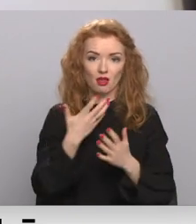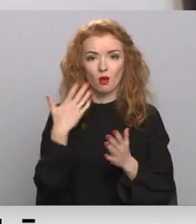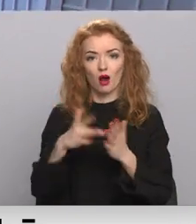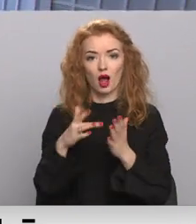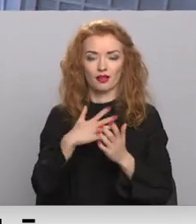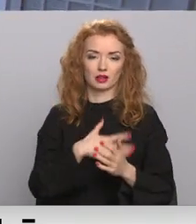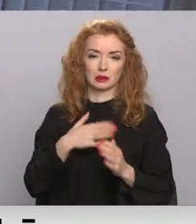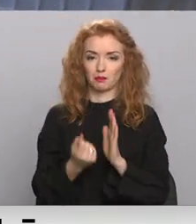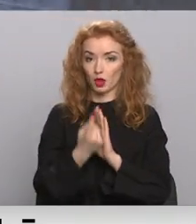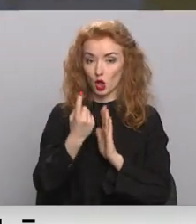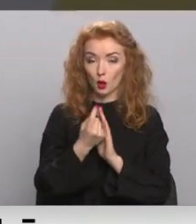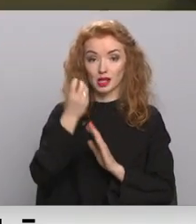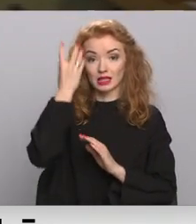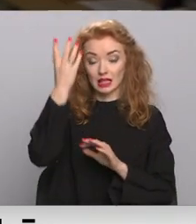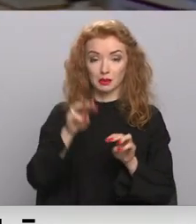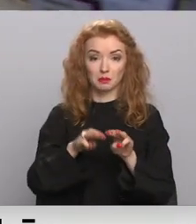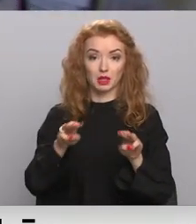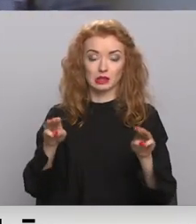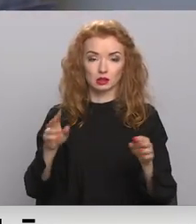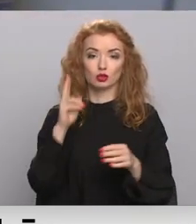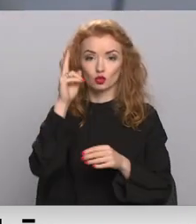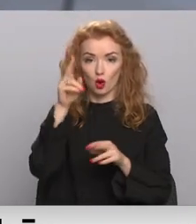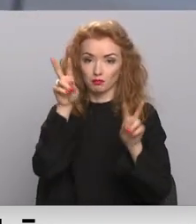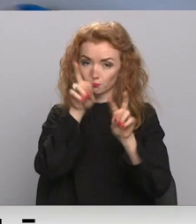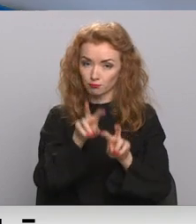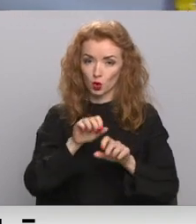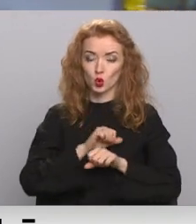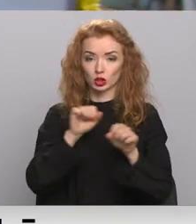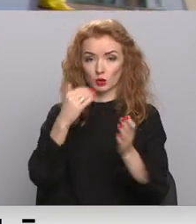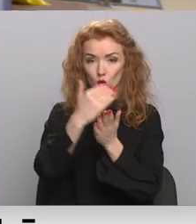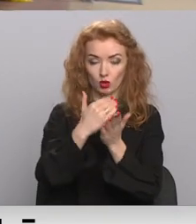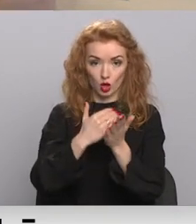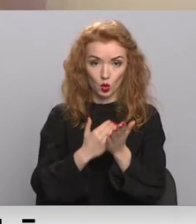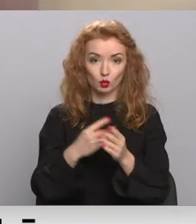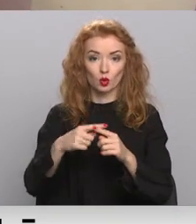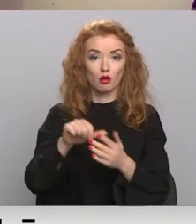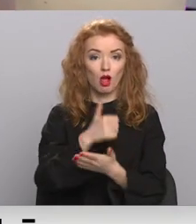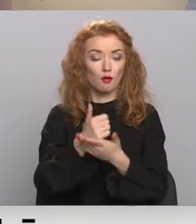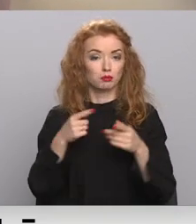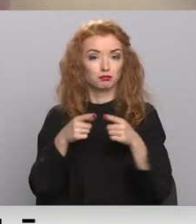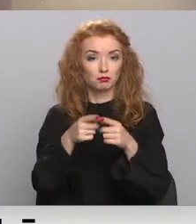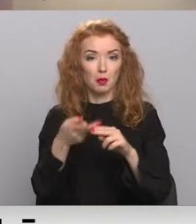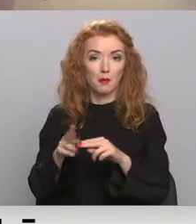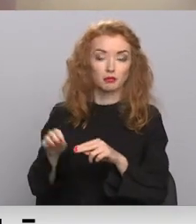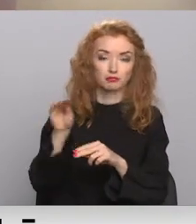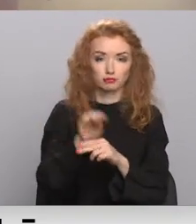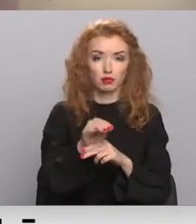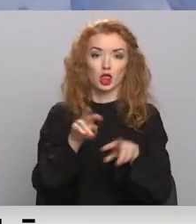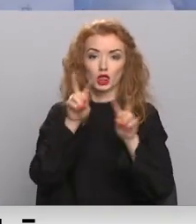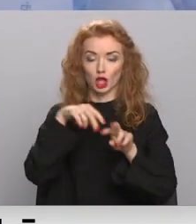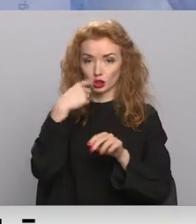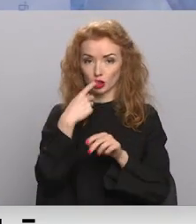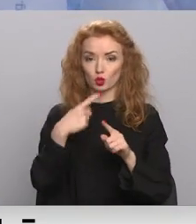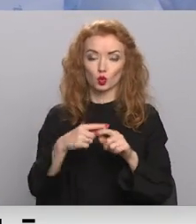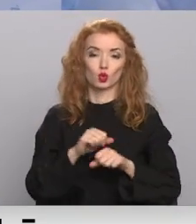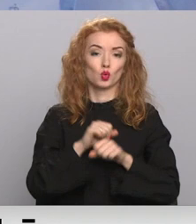simptomi. Izlītības ministrijas soli pārskatīja drošības protokolu skolām. Galvenais mērķis būs papildināt testēšanas politiku un veidot